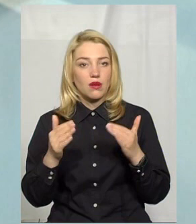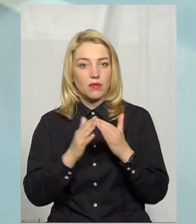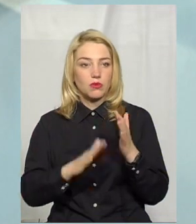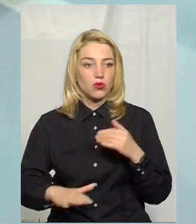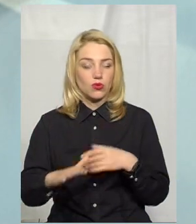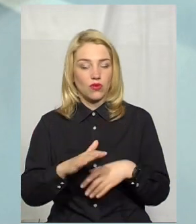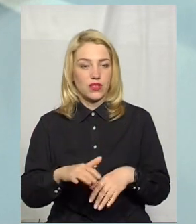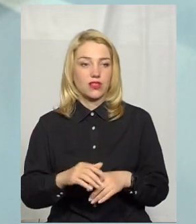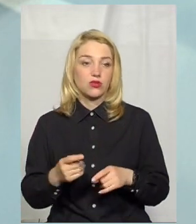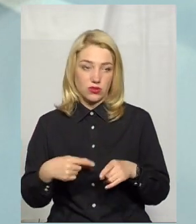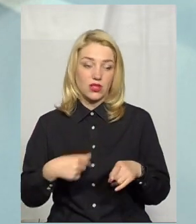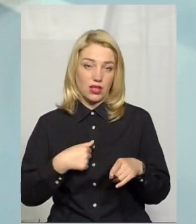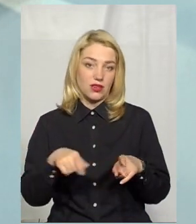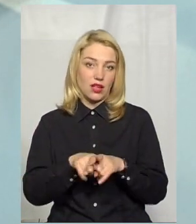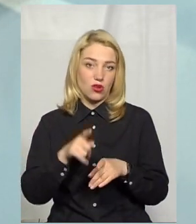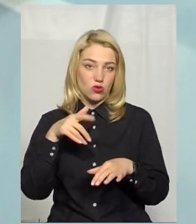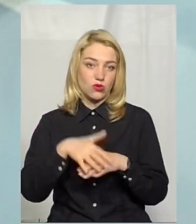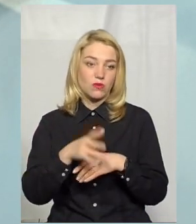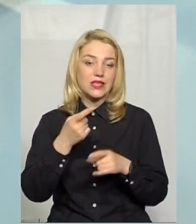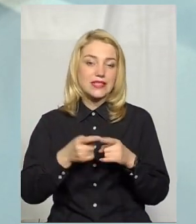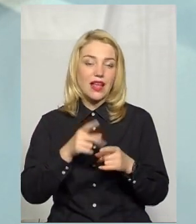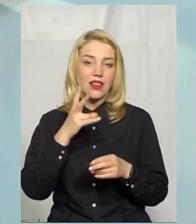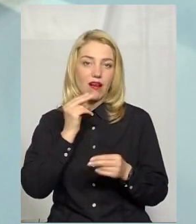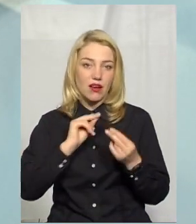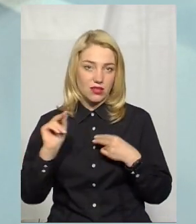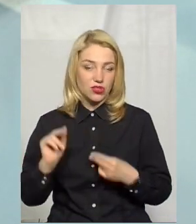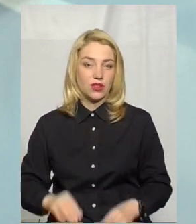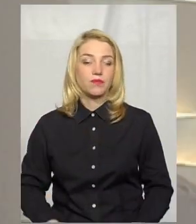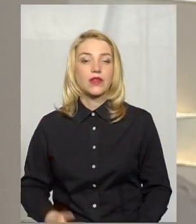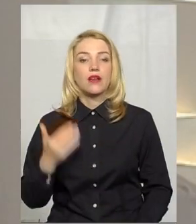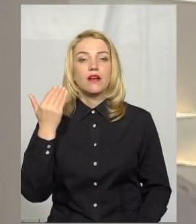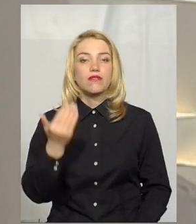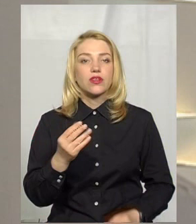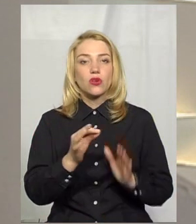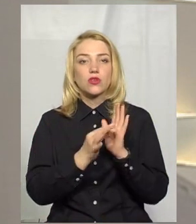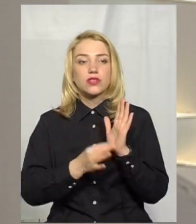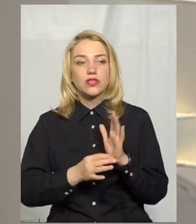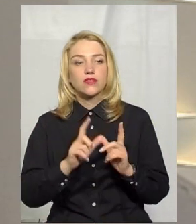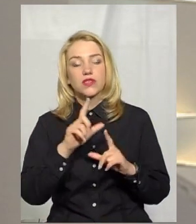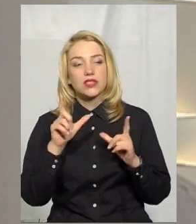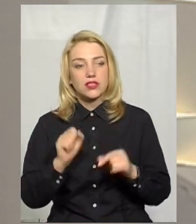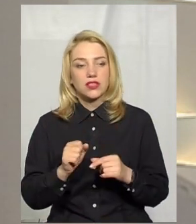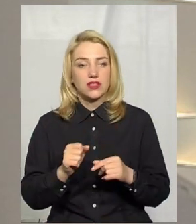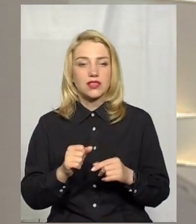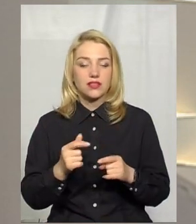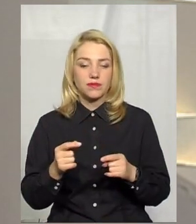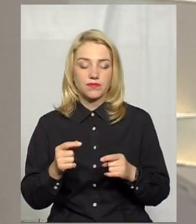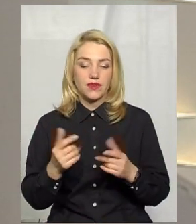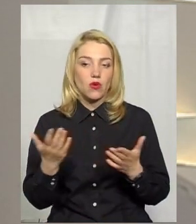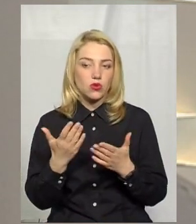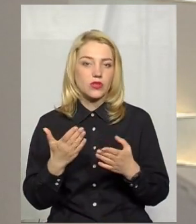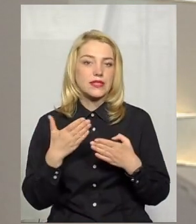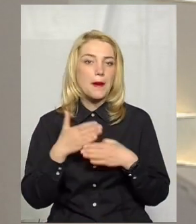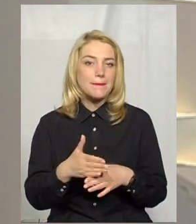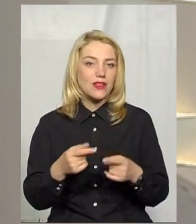так можна змінювати на краще Ви оцінювали за певною методом Методикою